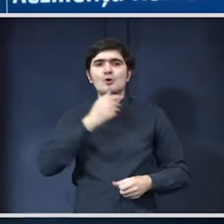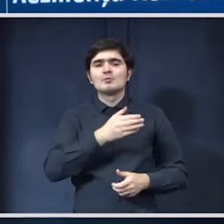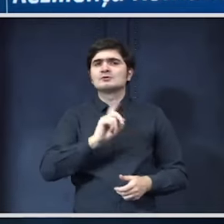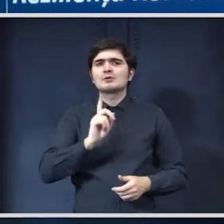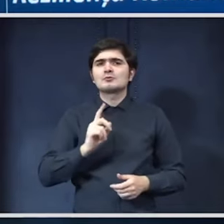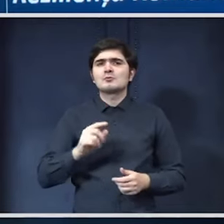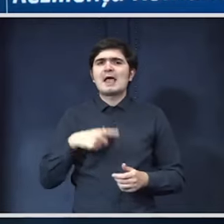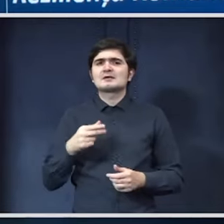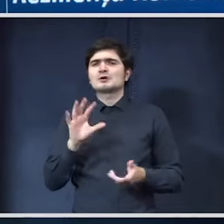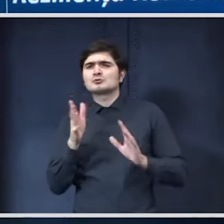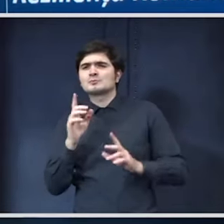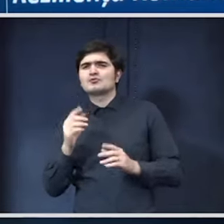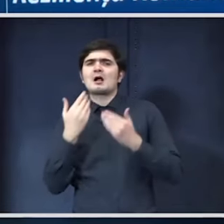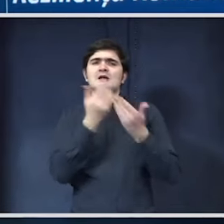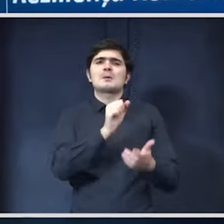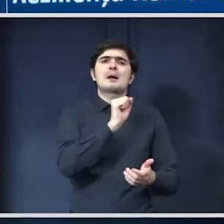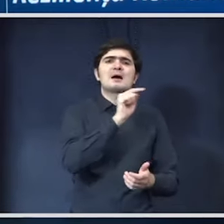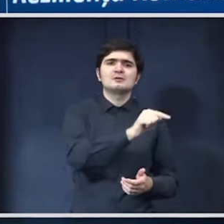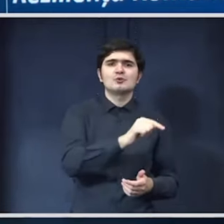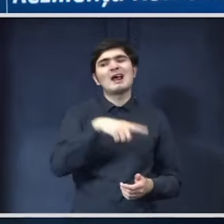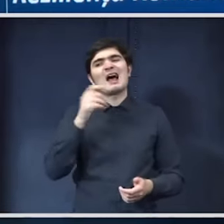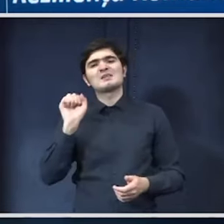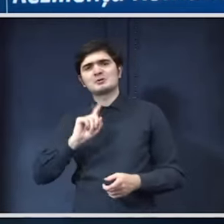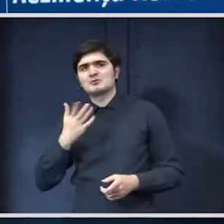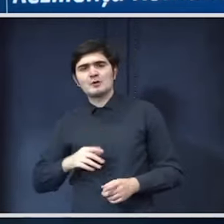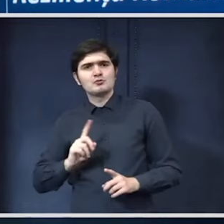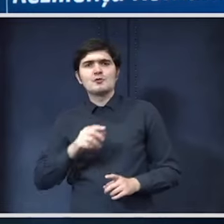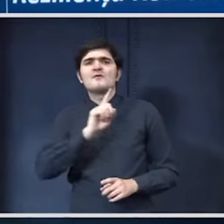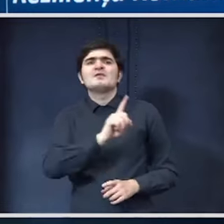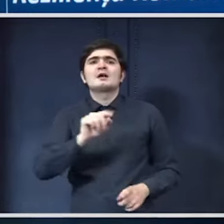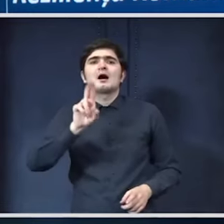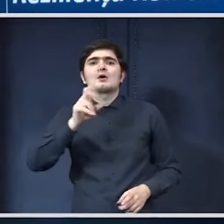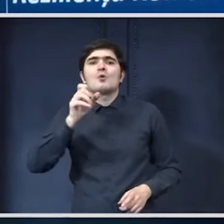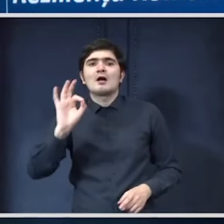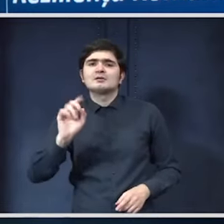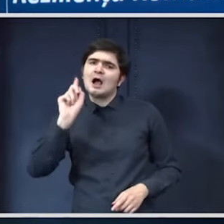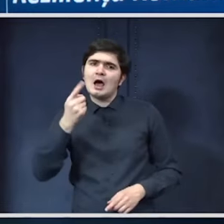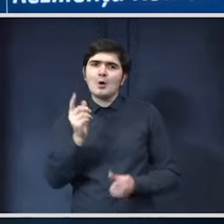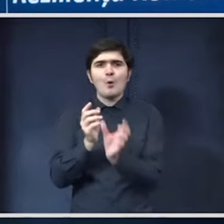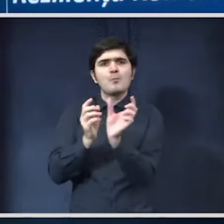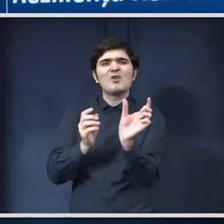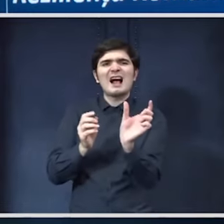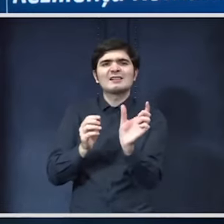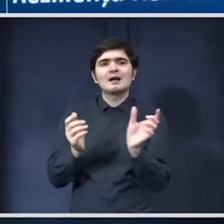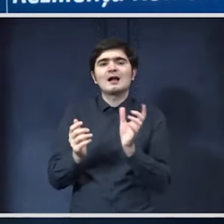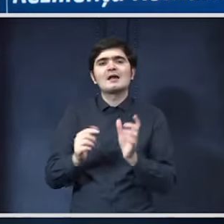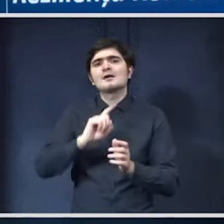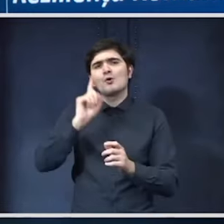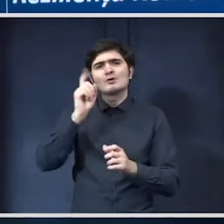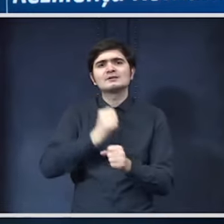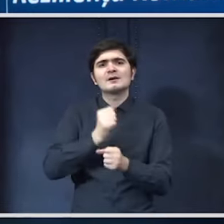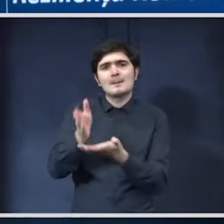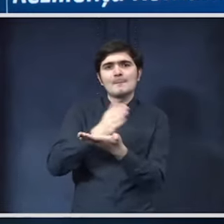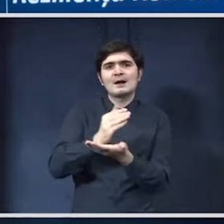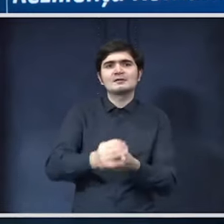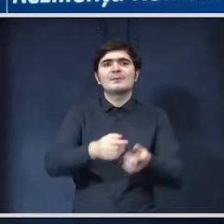nu mai apară suspiciuni că dăm la anumite partide și dăm la alte partide fiecare UAT va avea o bucată a sape în care se poate dacă va fi o împărțire pe